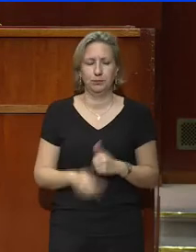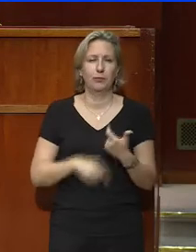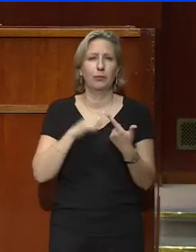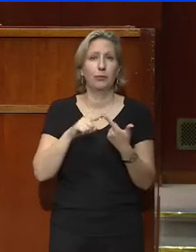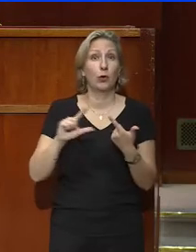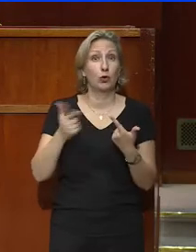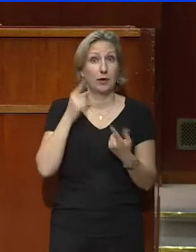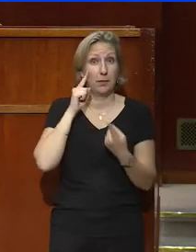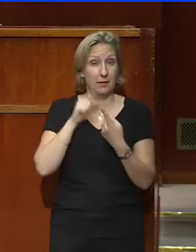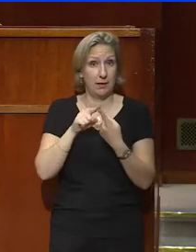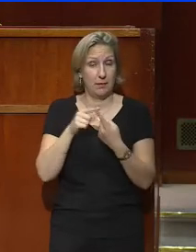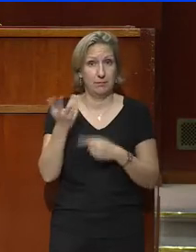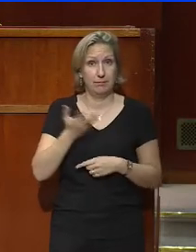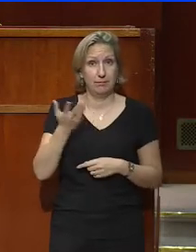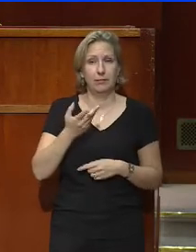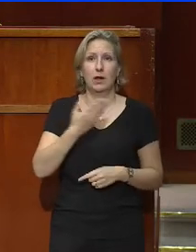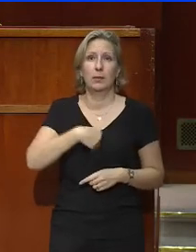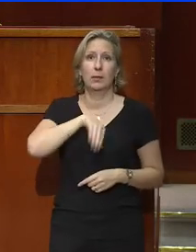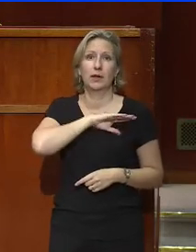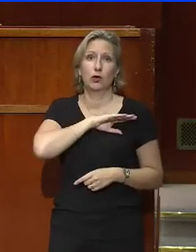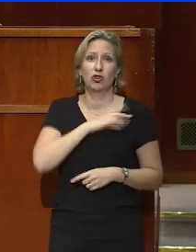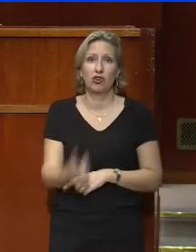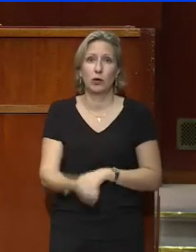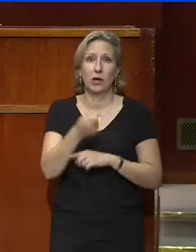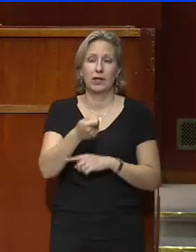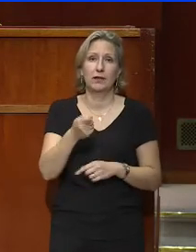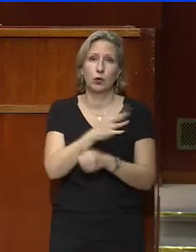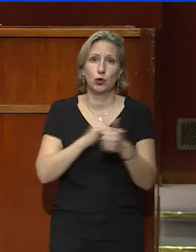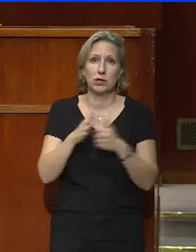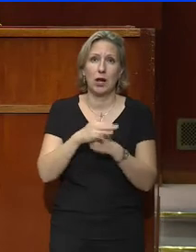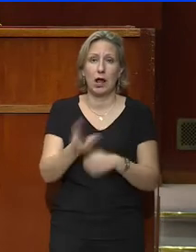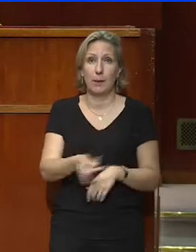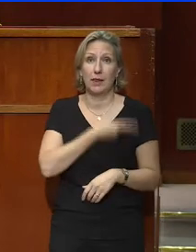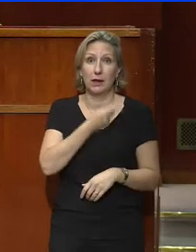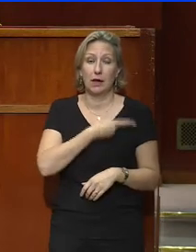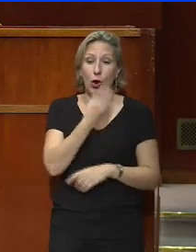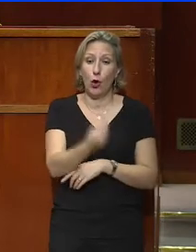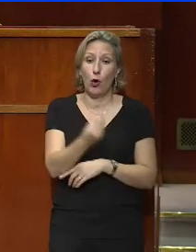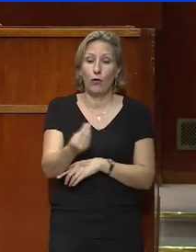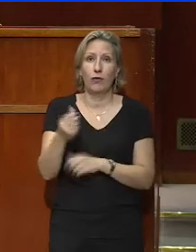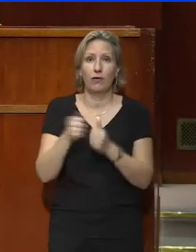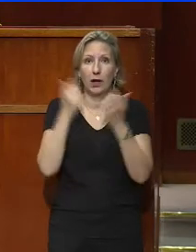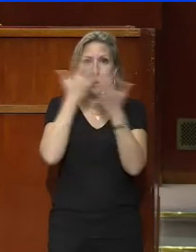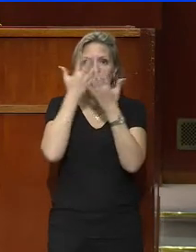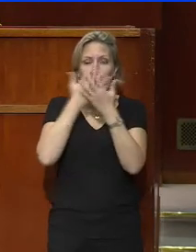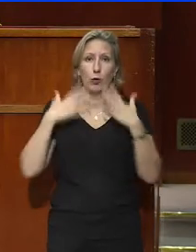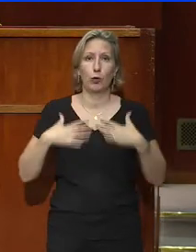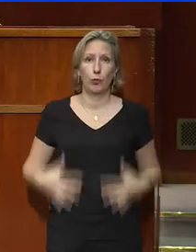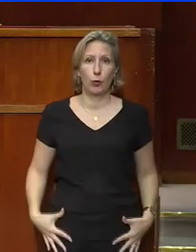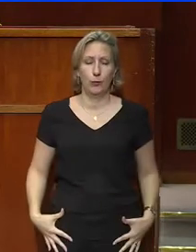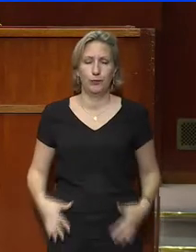deuxième thème traite de la prise en charge éducative, sociale et médicale des enfants ayant des troubles du comportement.